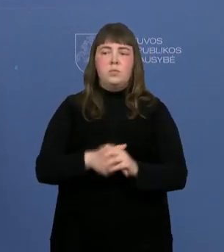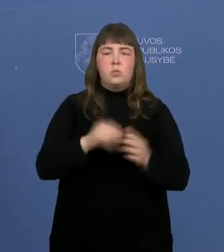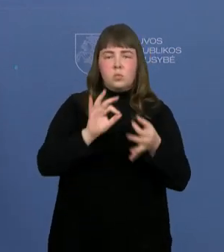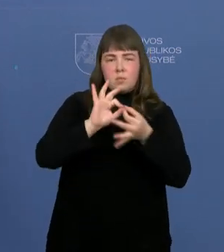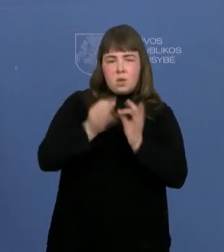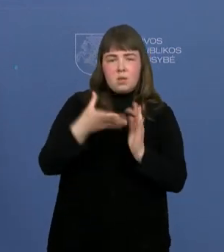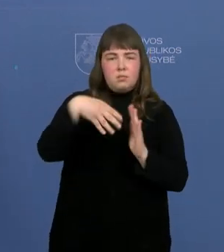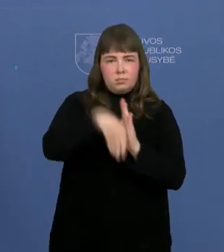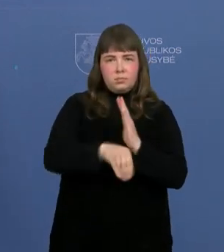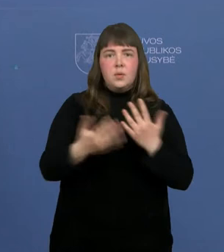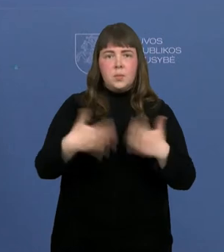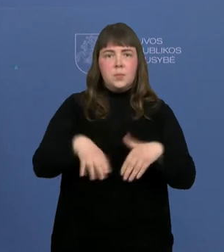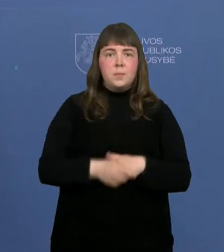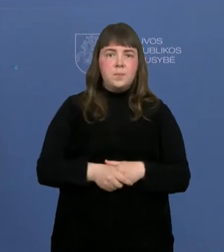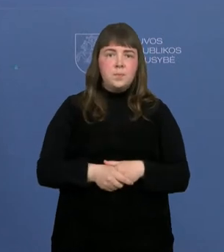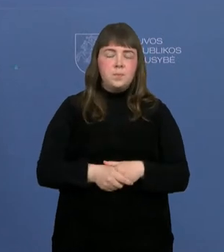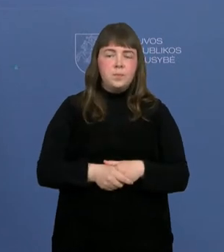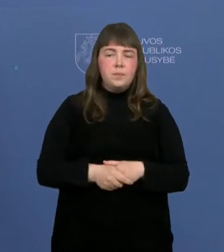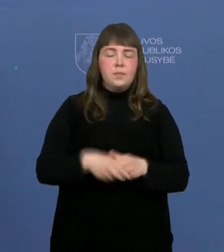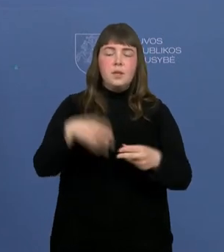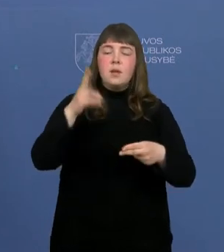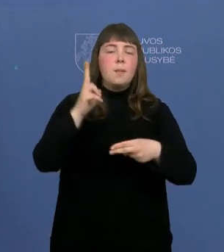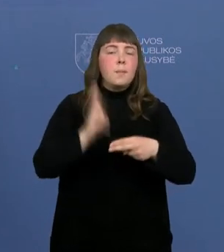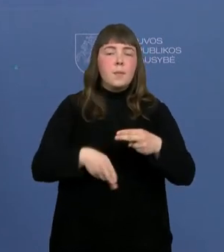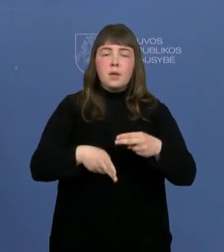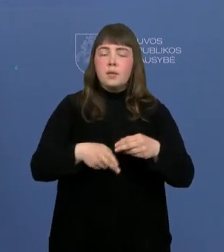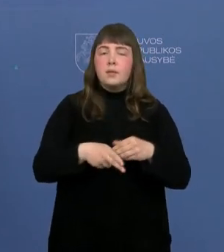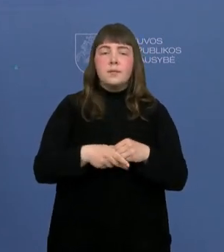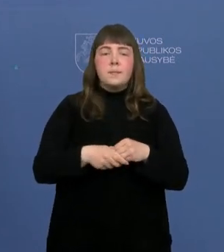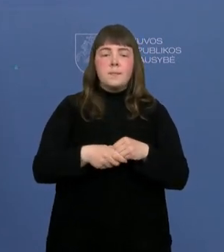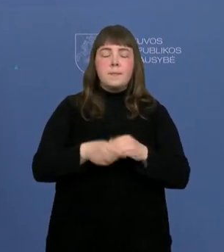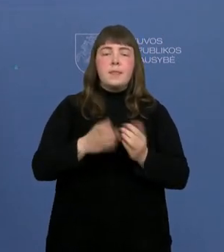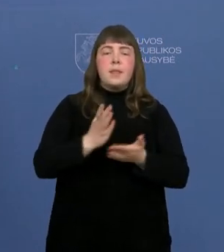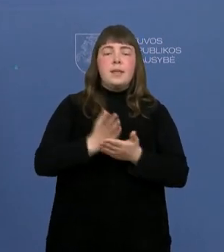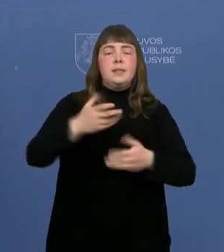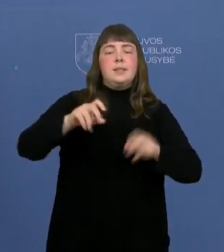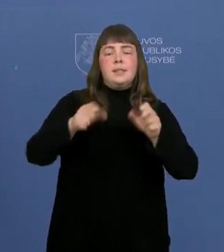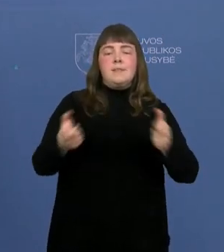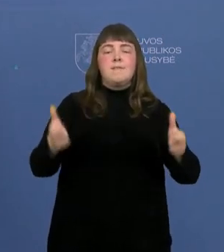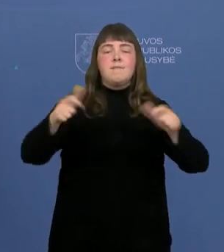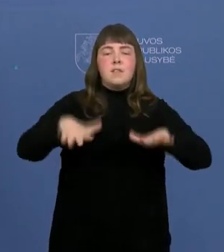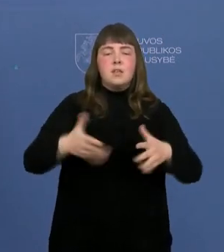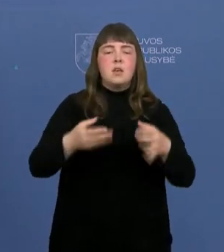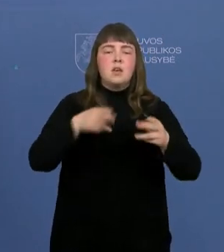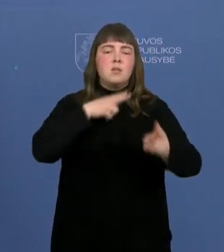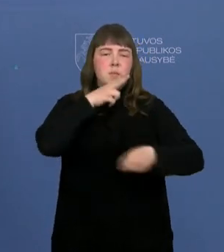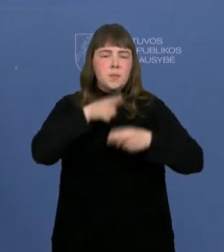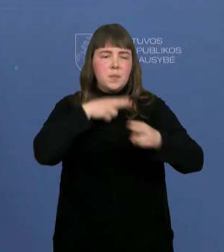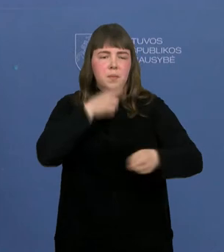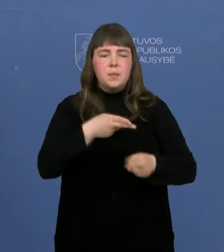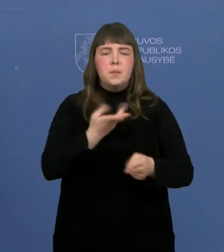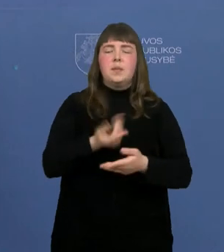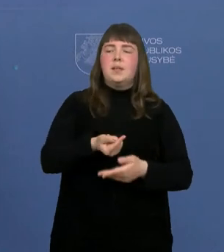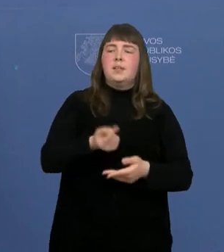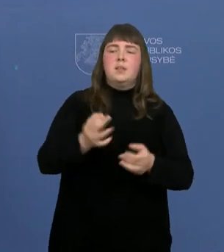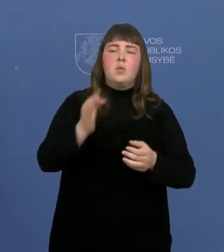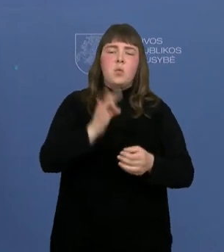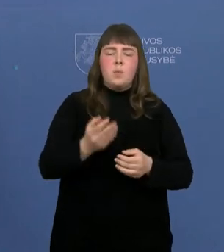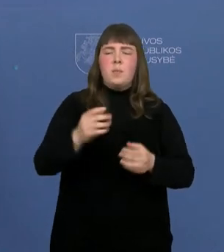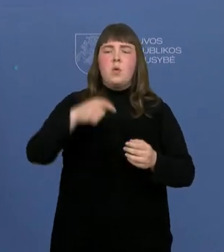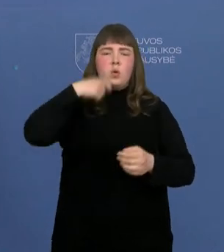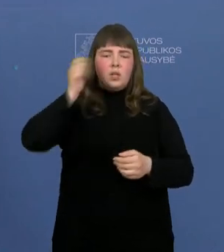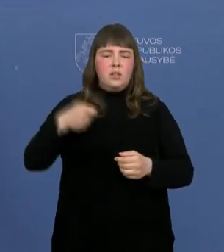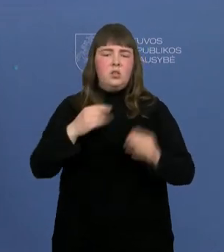patikslinimu. Ir dar paskutinis dalykas, vėlgi, kai kurios savivaldybės šias skundžiasi jau, kad sunku yra, ir vėl dėl apgyvendinimo